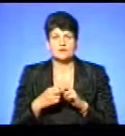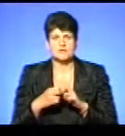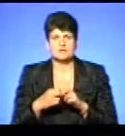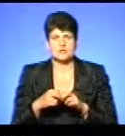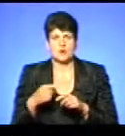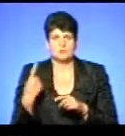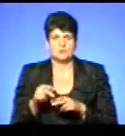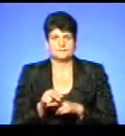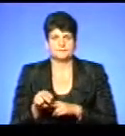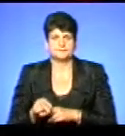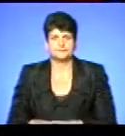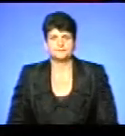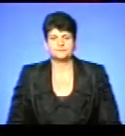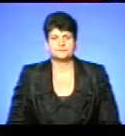області.